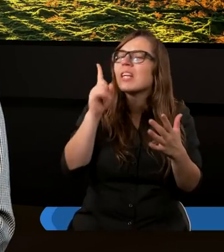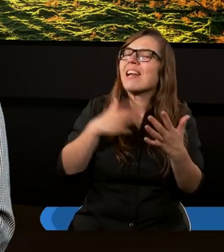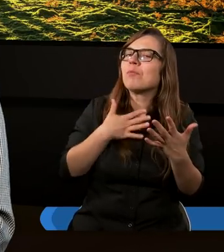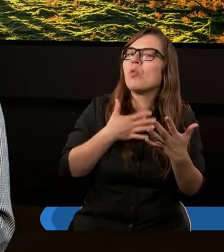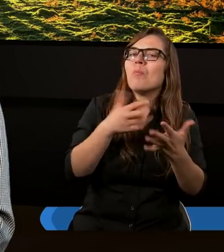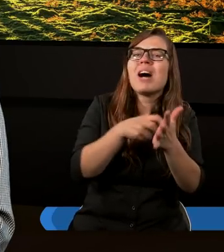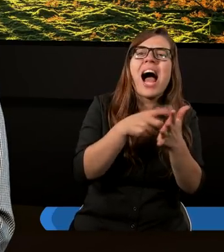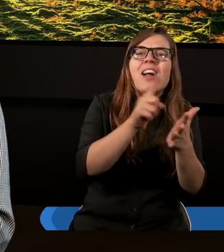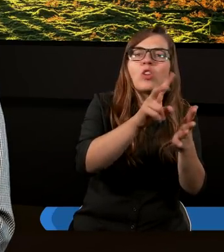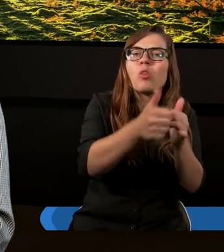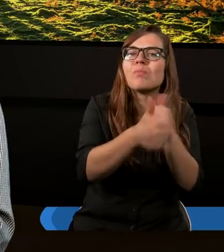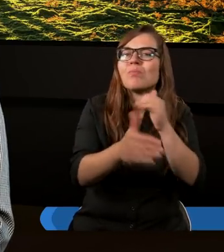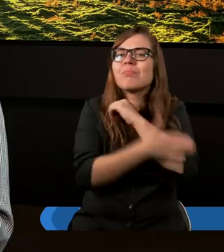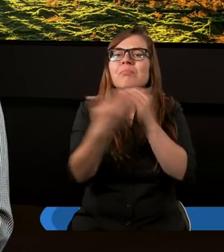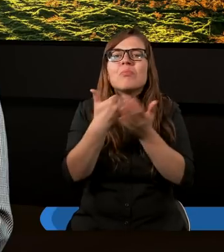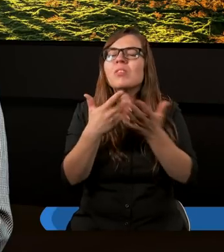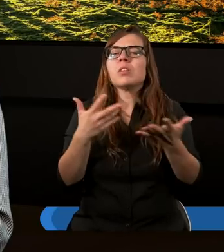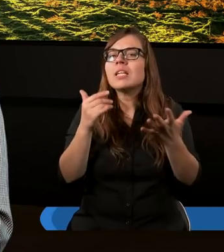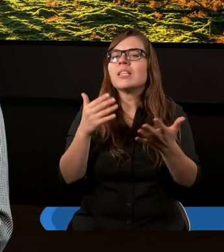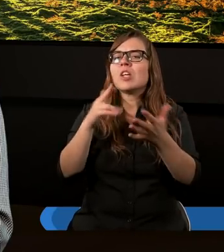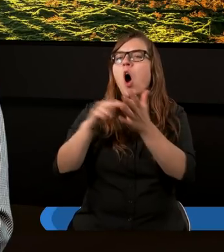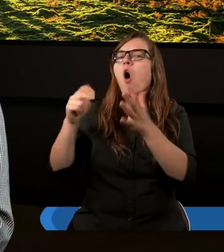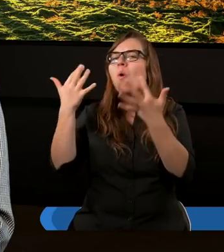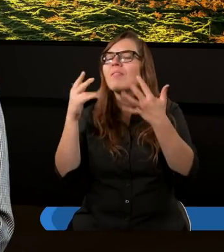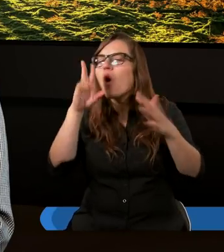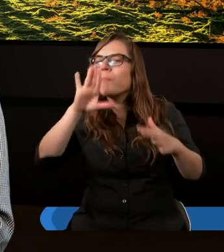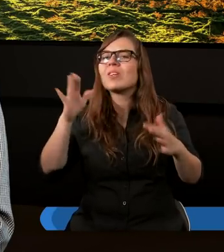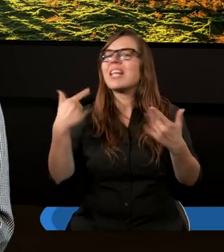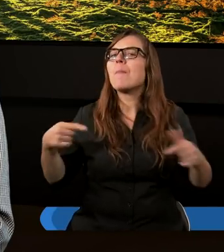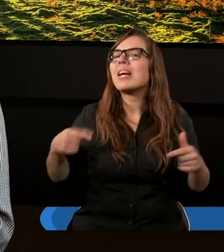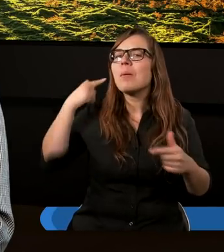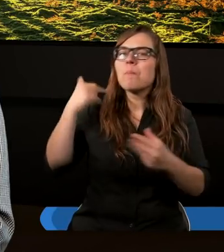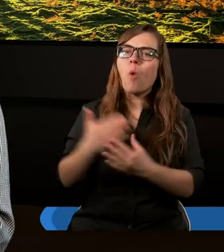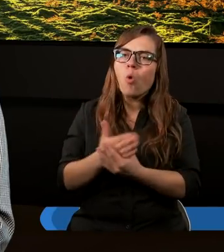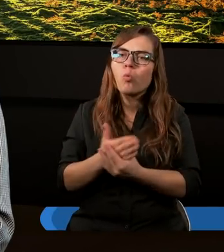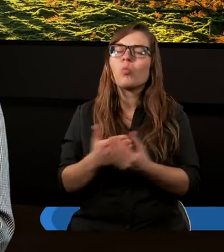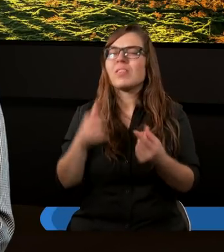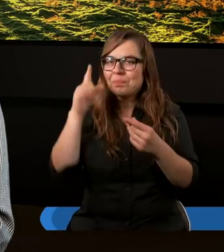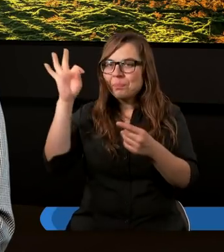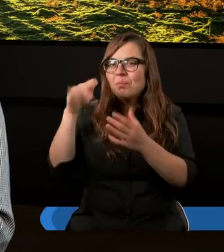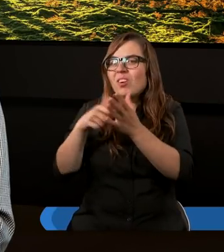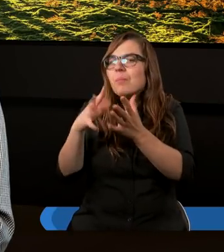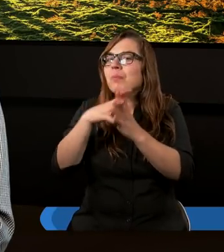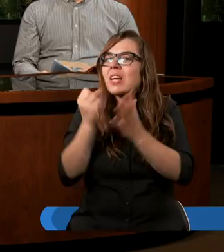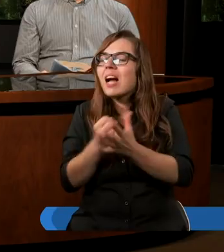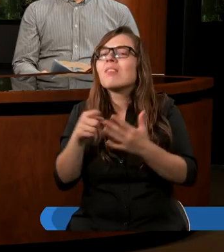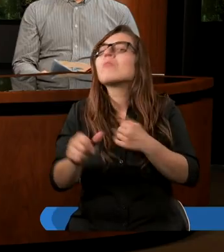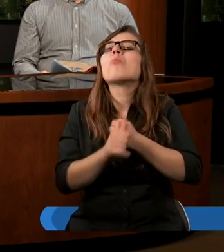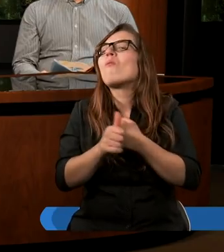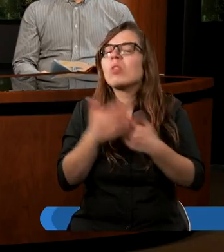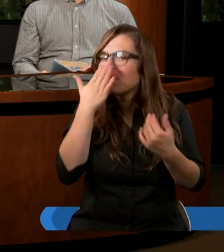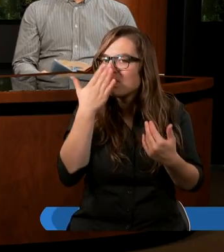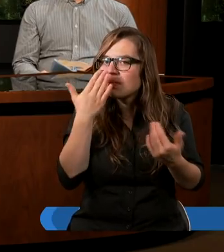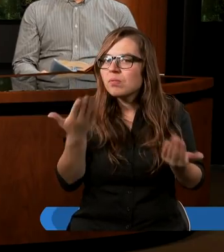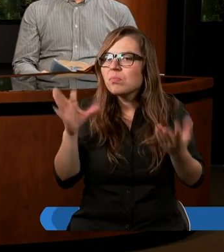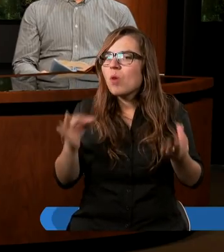nie byli posłuszni właśnie Jego przykazaniom i to powodowało, że